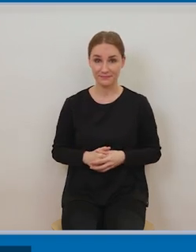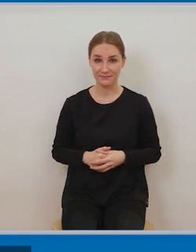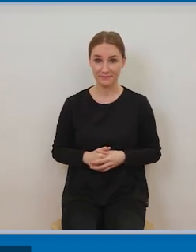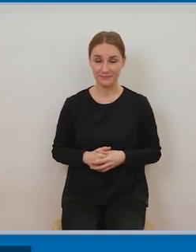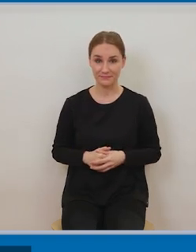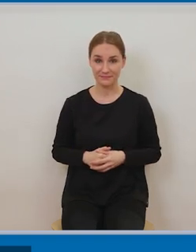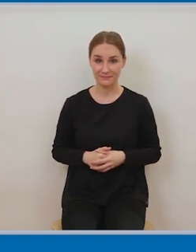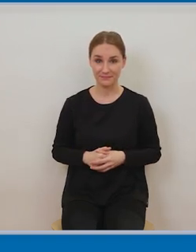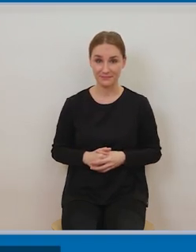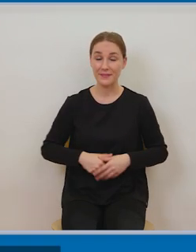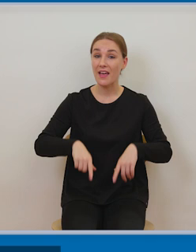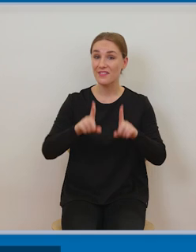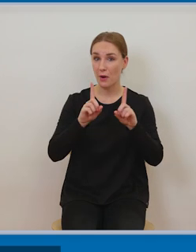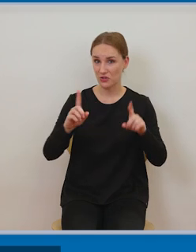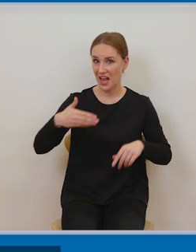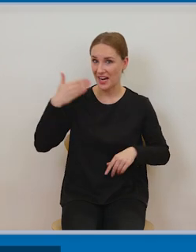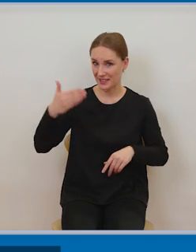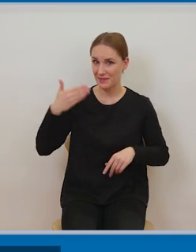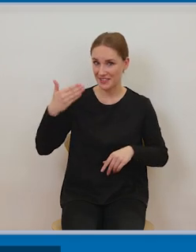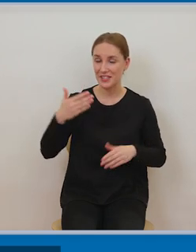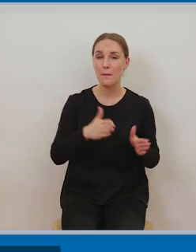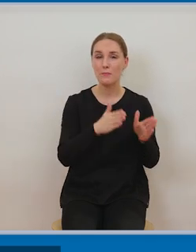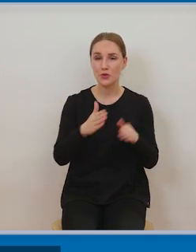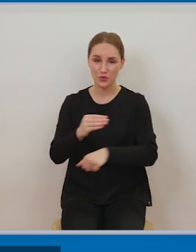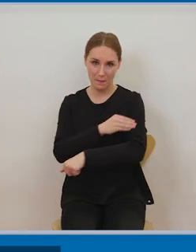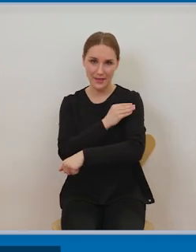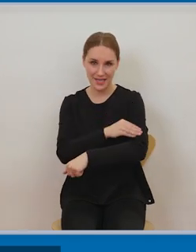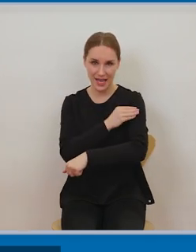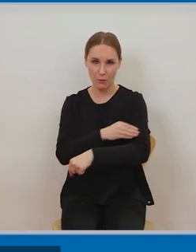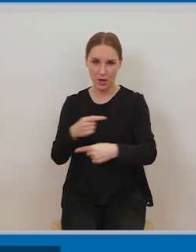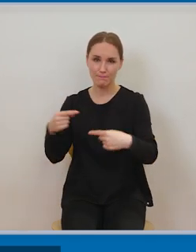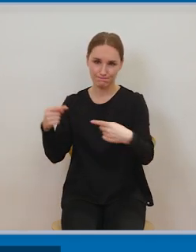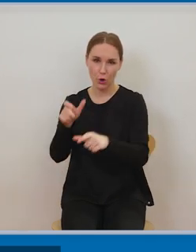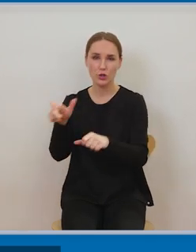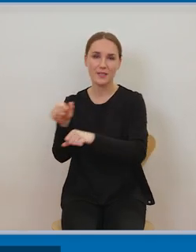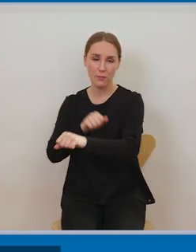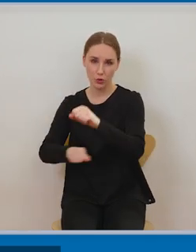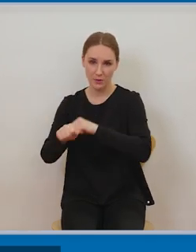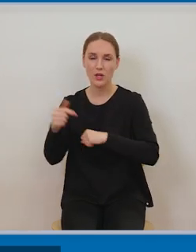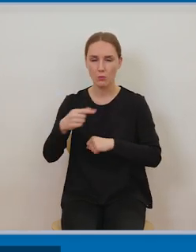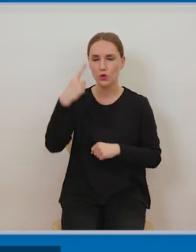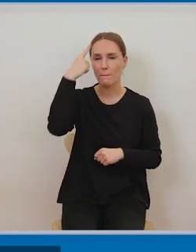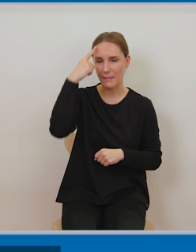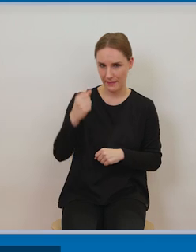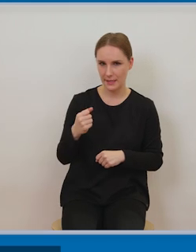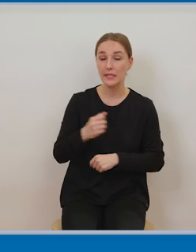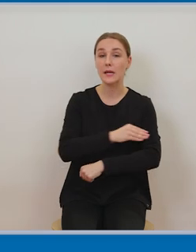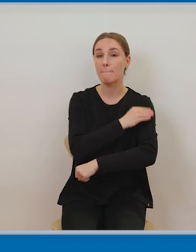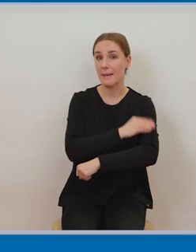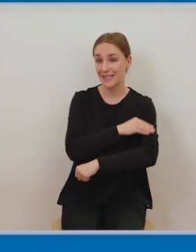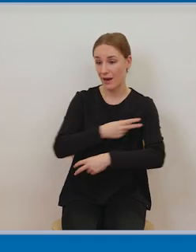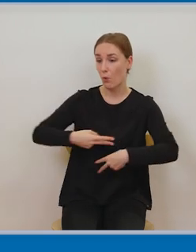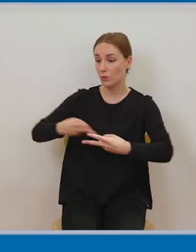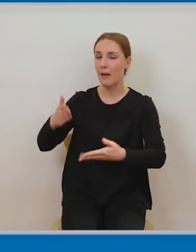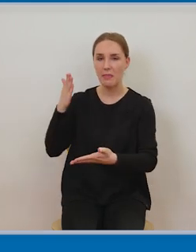tylko tym studentom muszą zadbać o to żeby zostały one skierowane czy to w tym środowisku elektronicznym właśnie